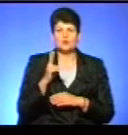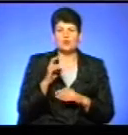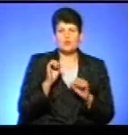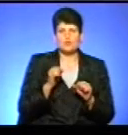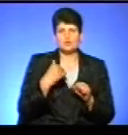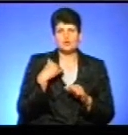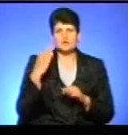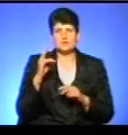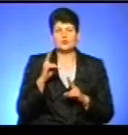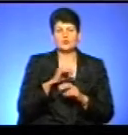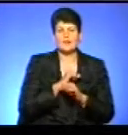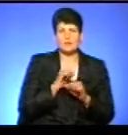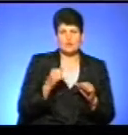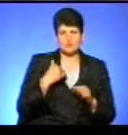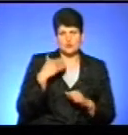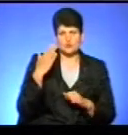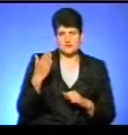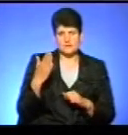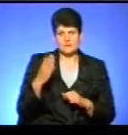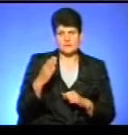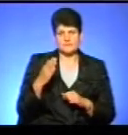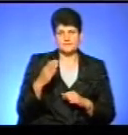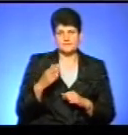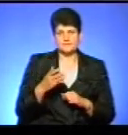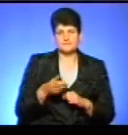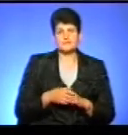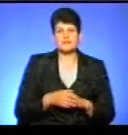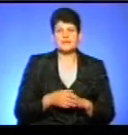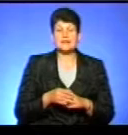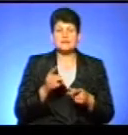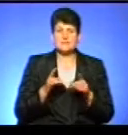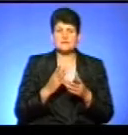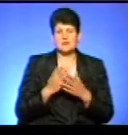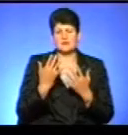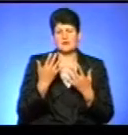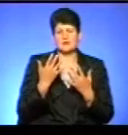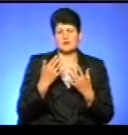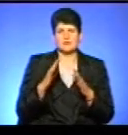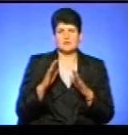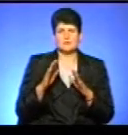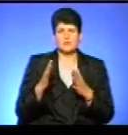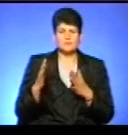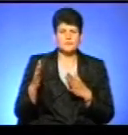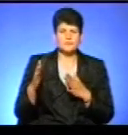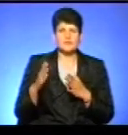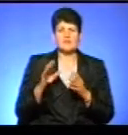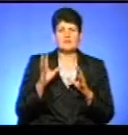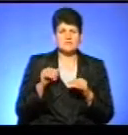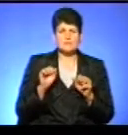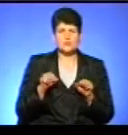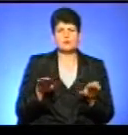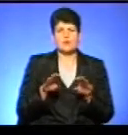може голосувати, хто не може голосувати, спекуляції голосування. Насправді є кілька таких нюансів, все можна